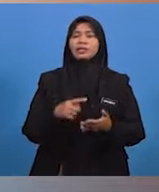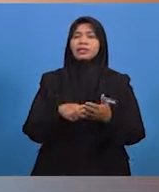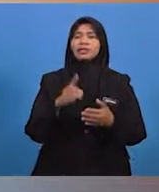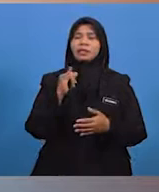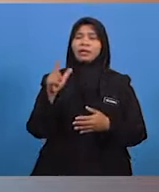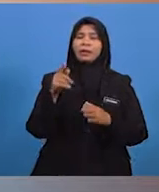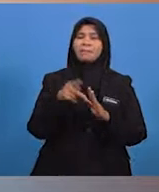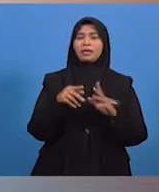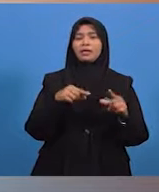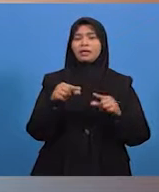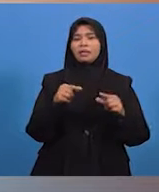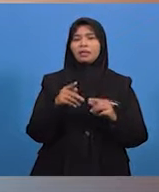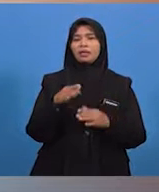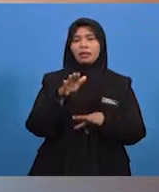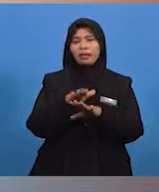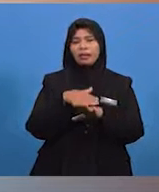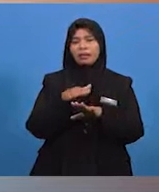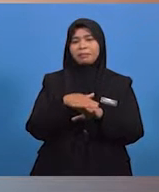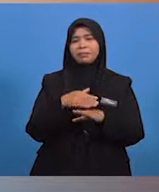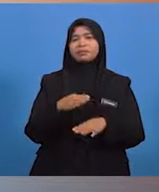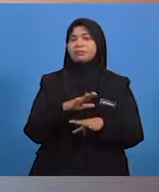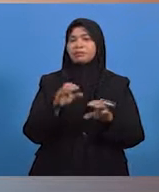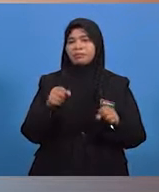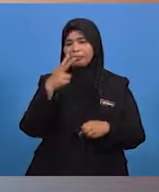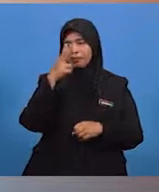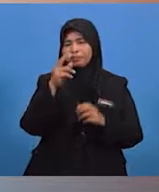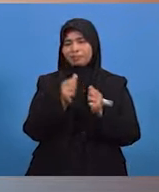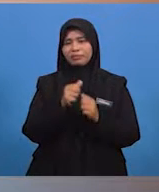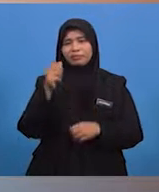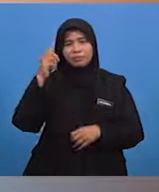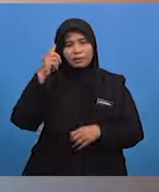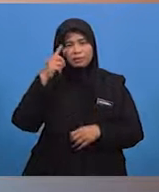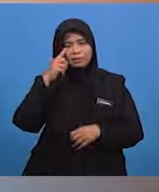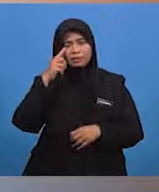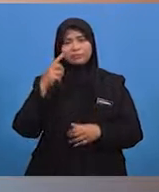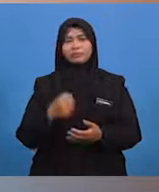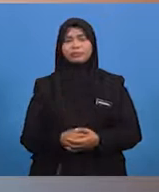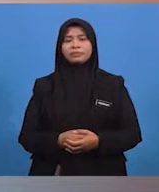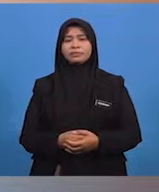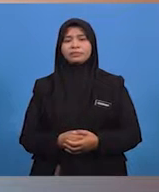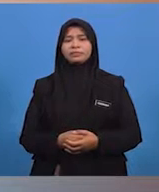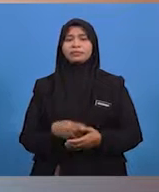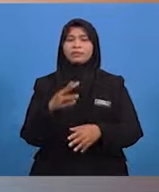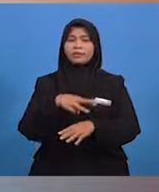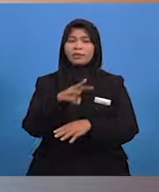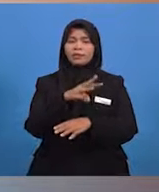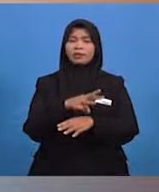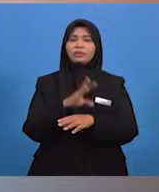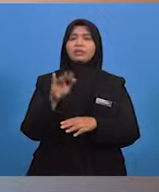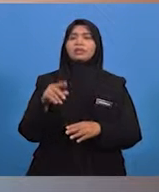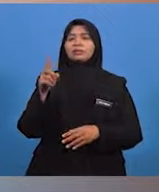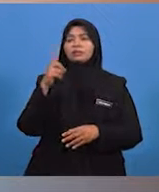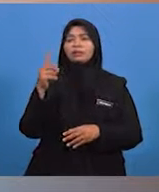perlahan dan tidak dapat dilihat dengan mata kasar. Kawasan tropika yang mengalami hujan lebat serta